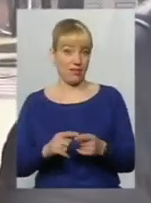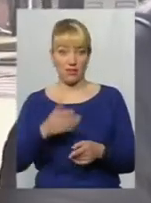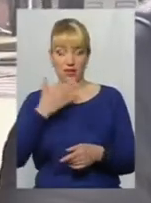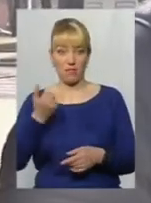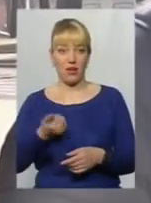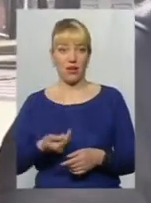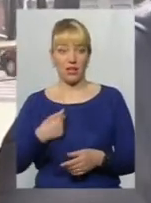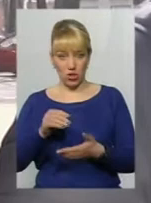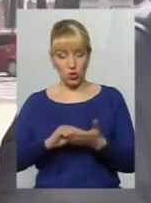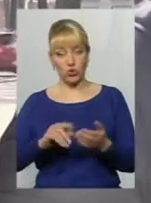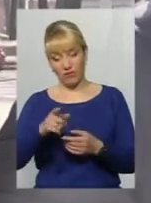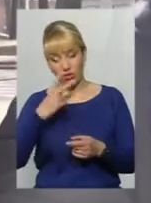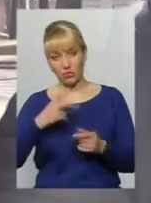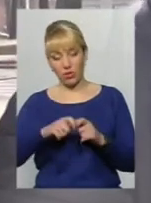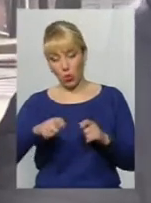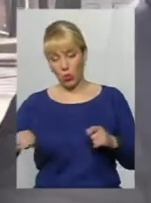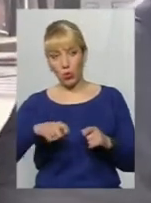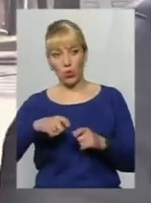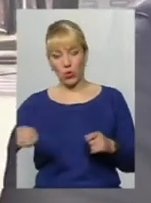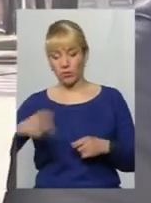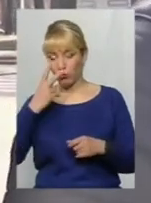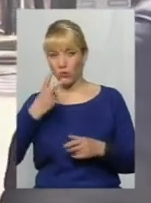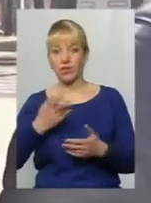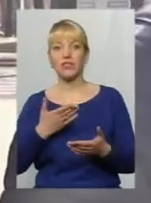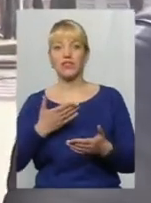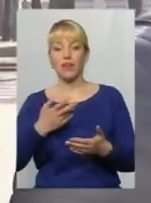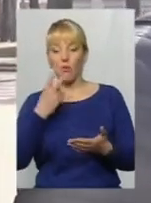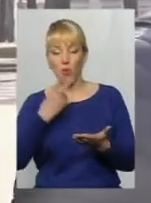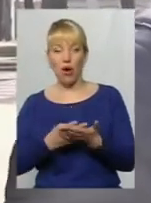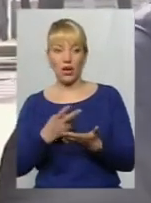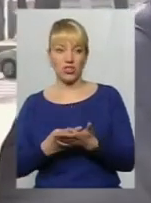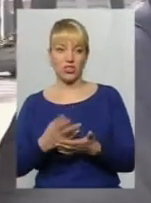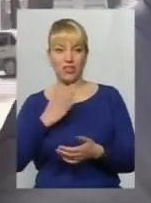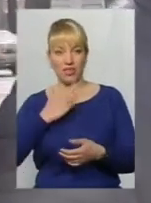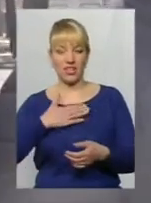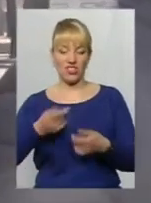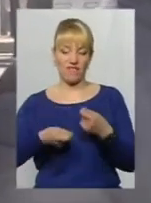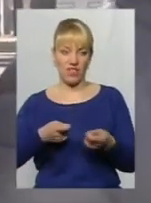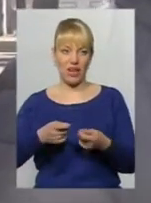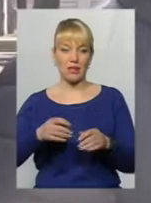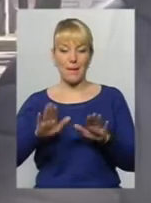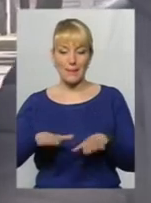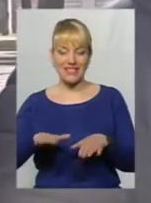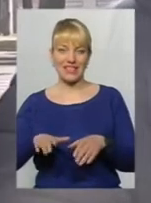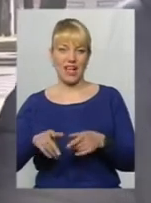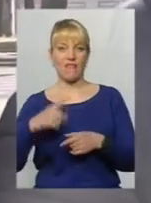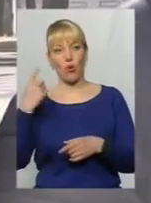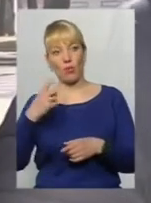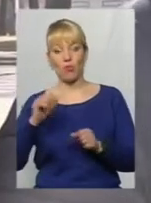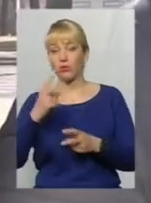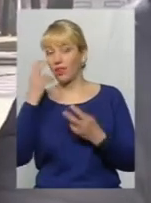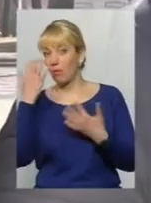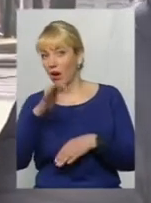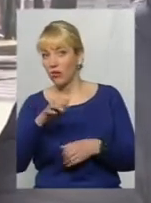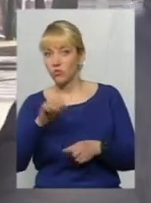журналістам, рекомендую взяти рулеточку, просто це все засняти і показати нашій владі, місцевій, обласній. Може, вони це бачать,